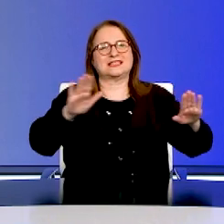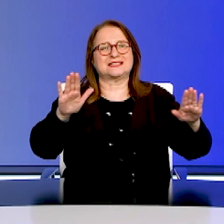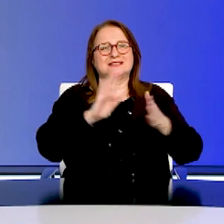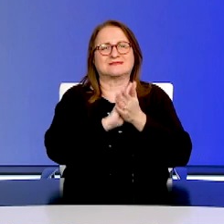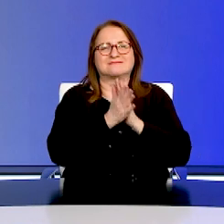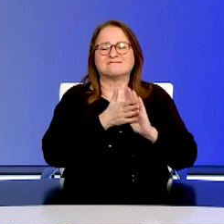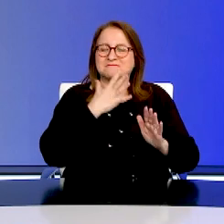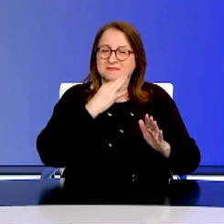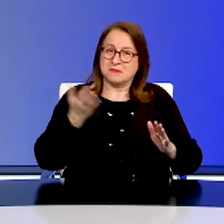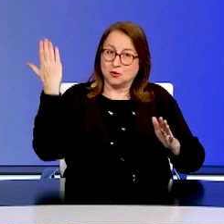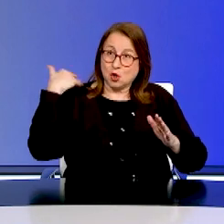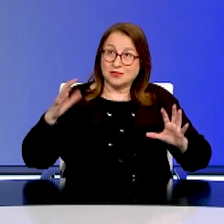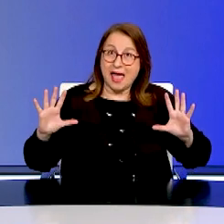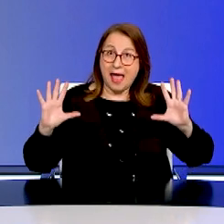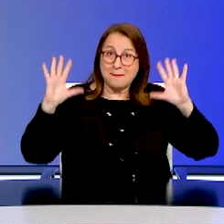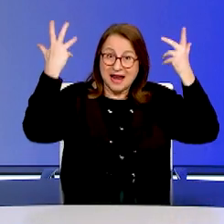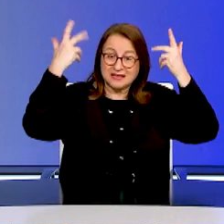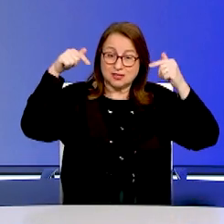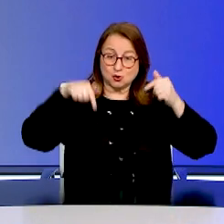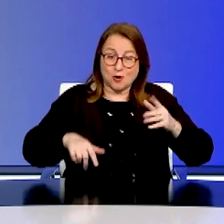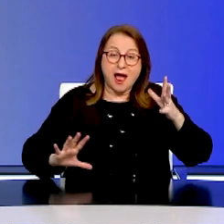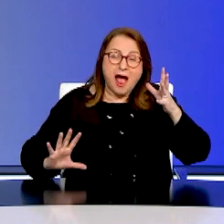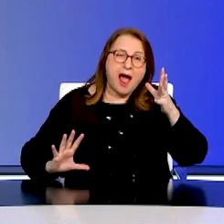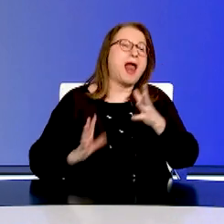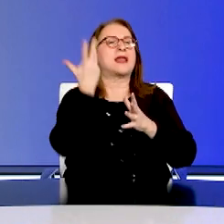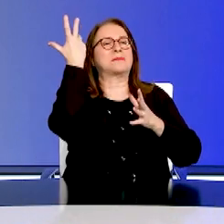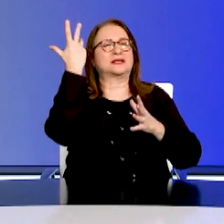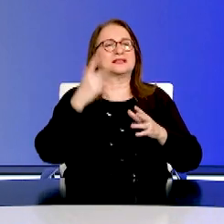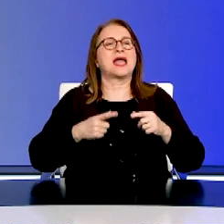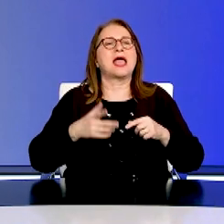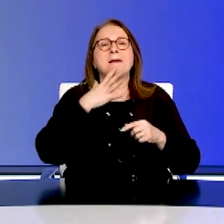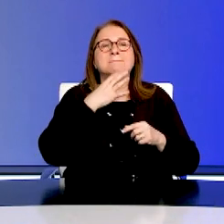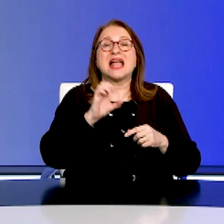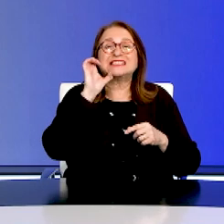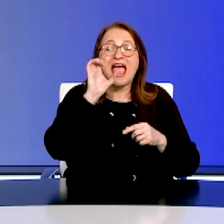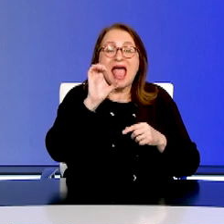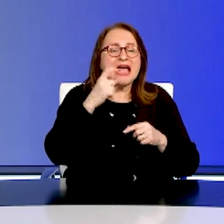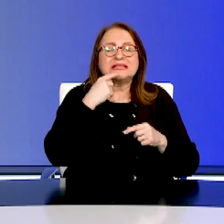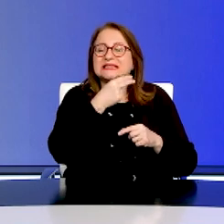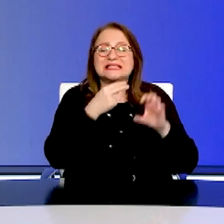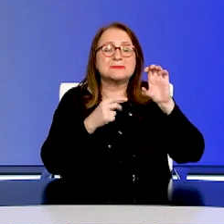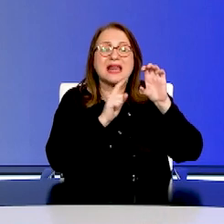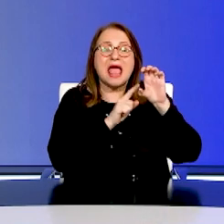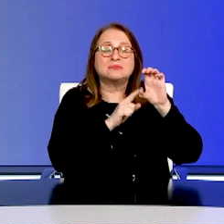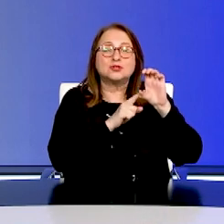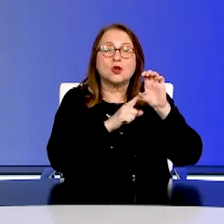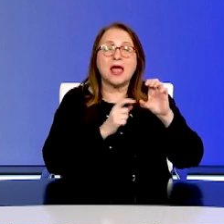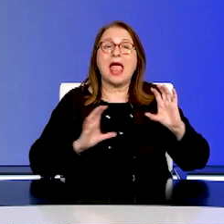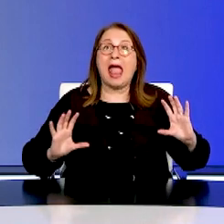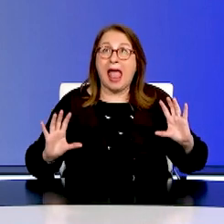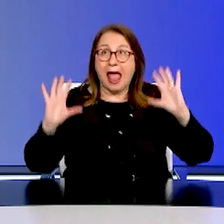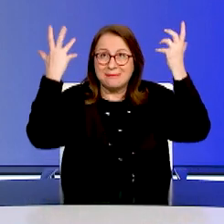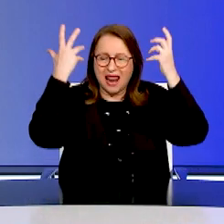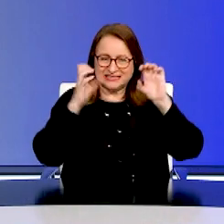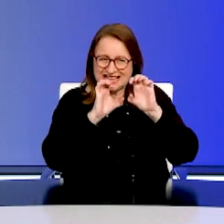ξεκινούν και οι επανάστασεις, και η ελευθερία και η ελπίδα. Είναι τα συστατικά της